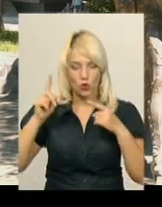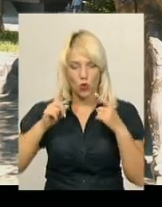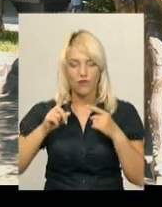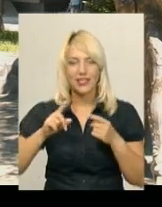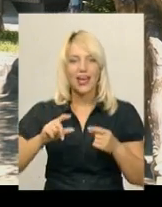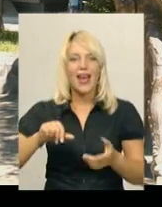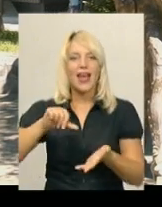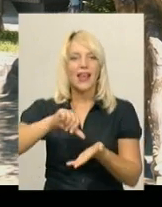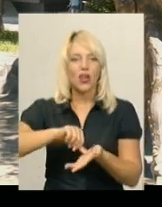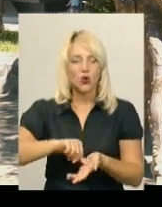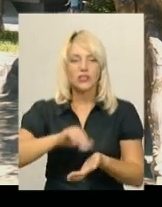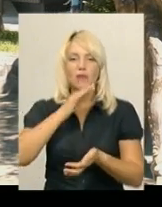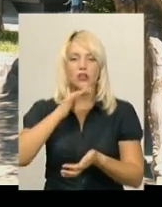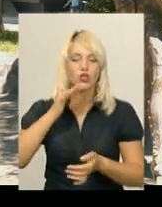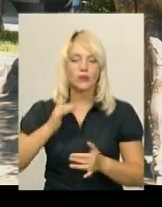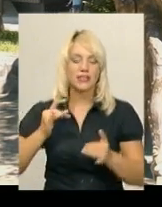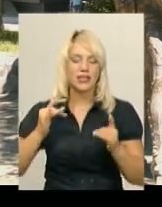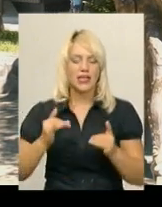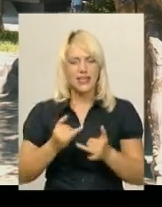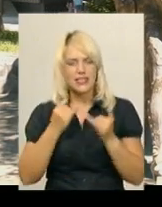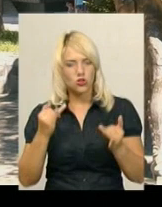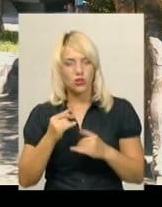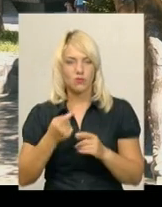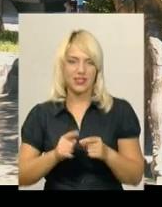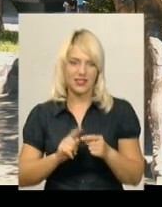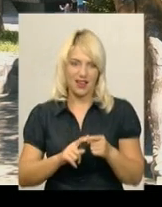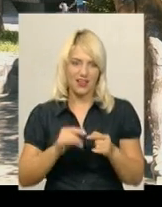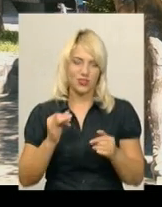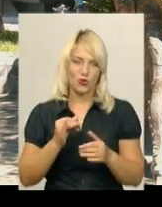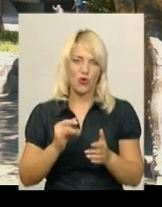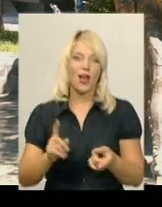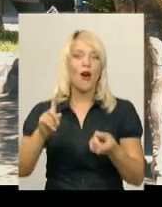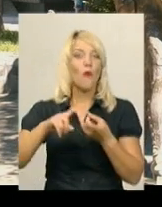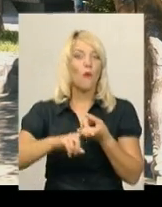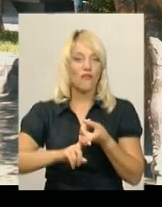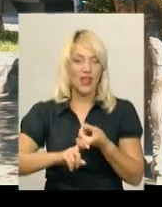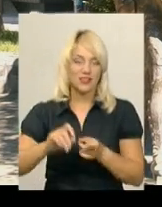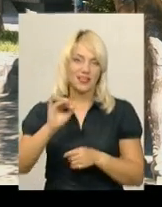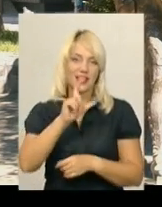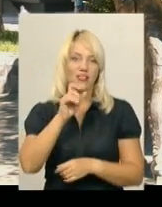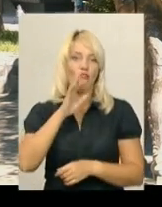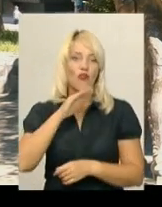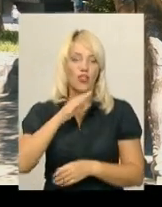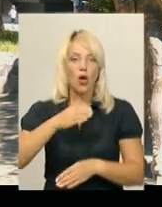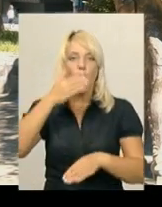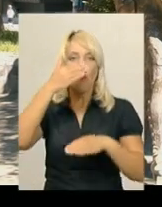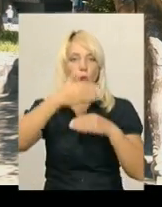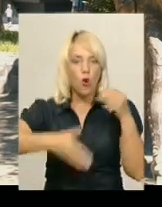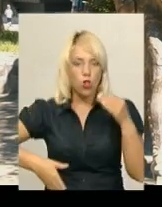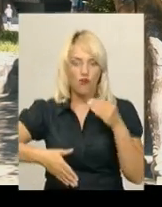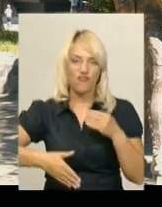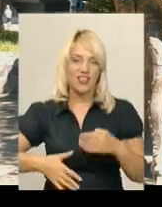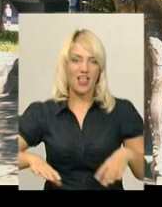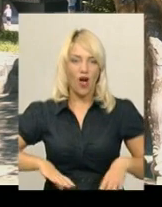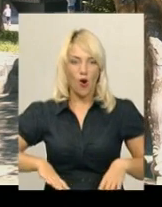багатьма такими цікавими історіями. Друге, це безпосередньо одна із цих історій пов'язана із водою. Половинка коня, яка хлиптає